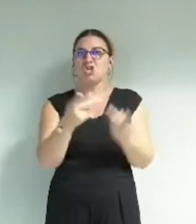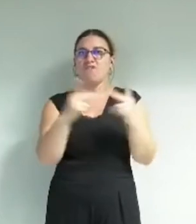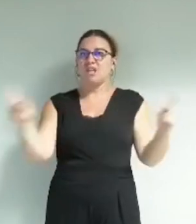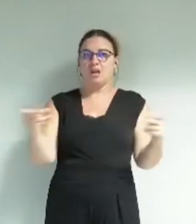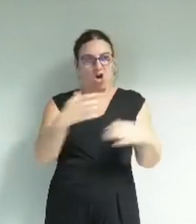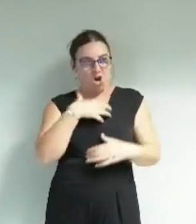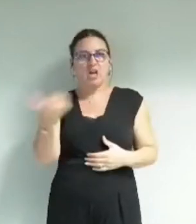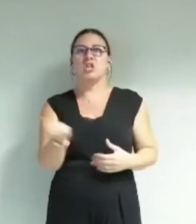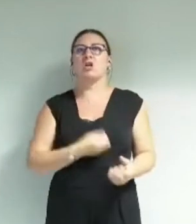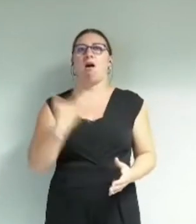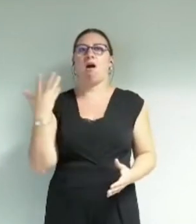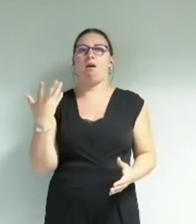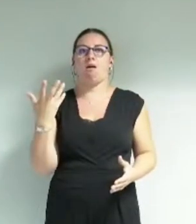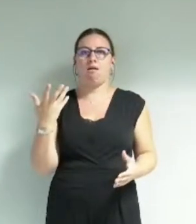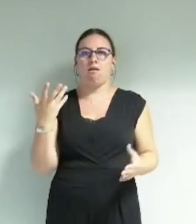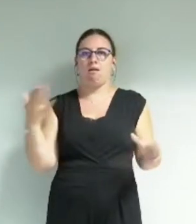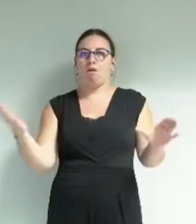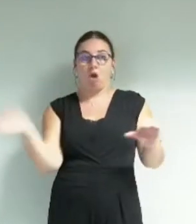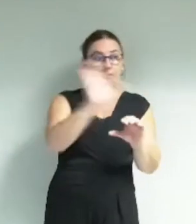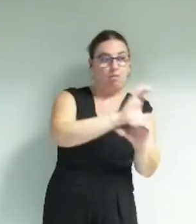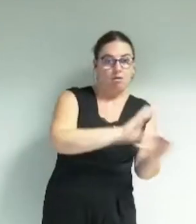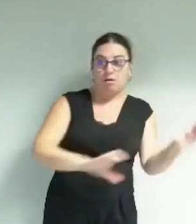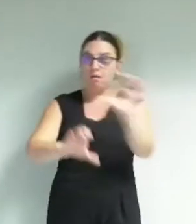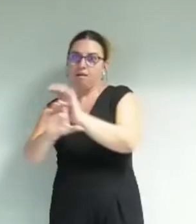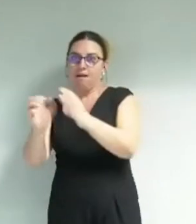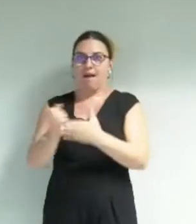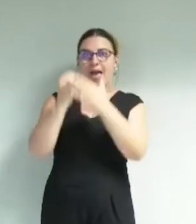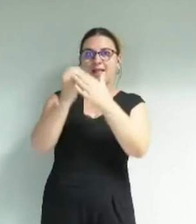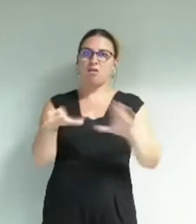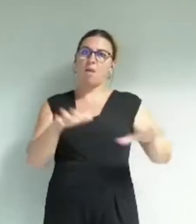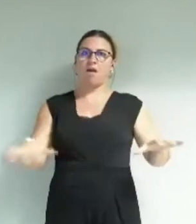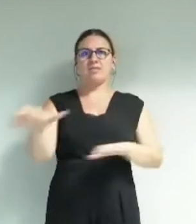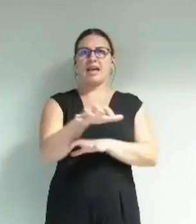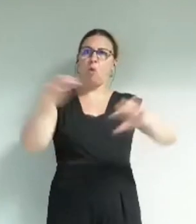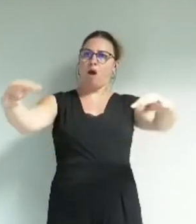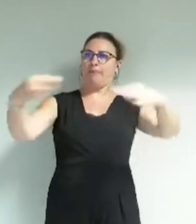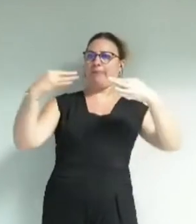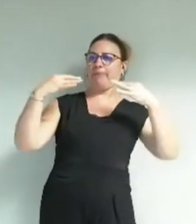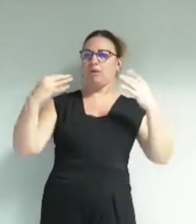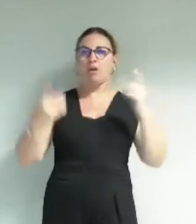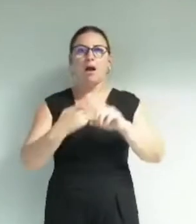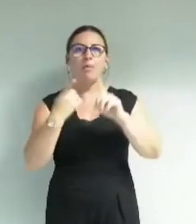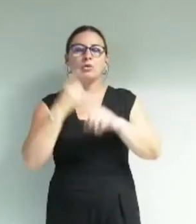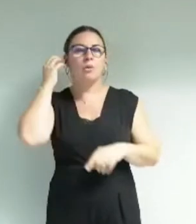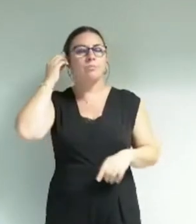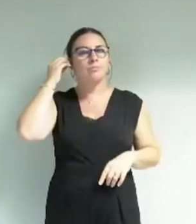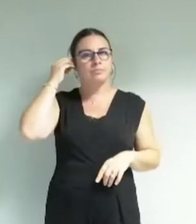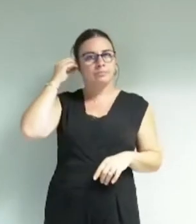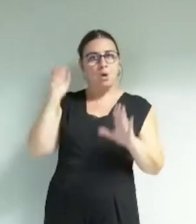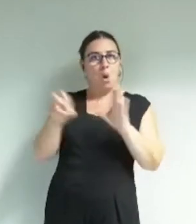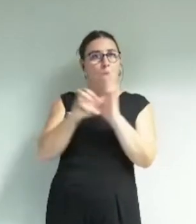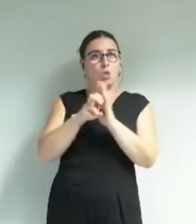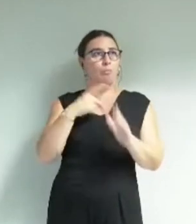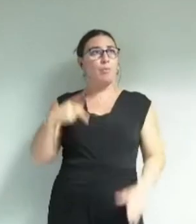nourrissent les unes et les autres. Elles contribuent au rayonnement de notre territoire. Grenoble appartient à tous.